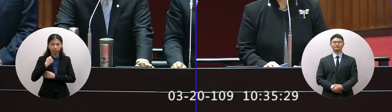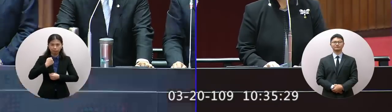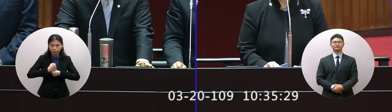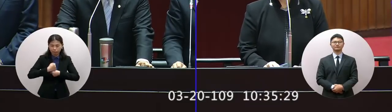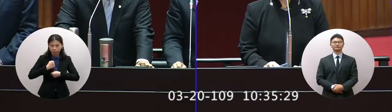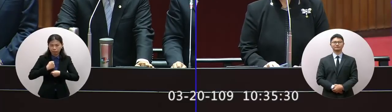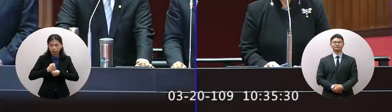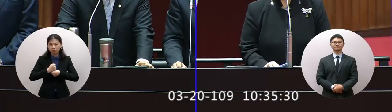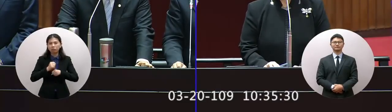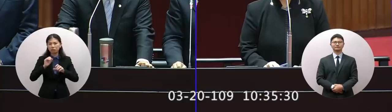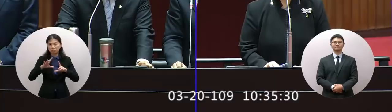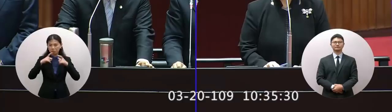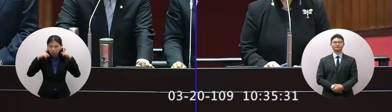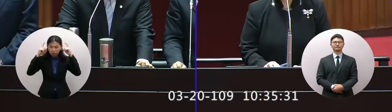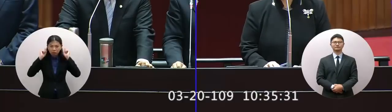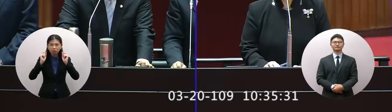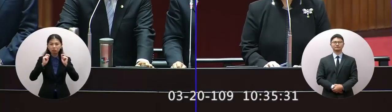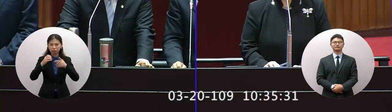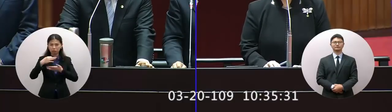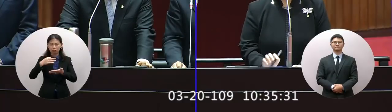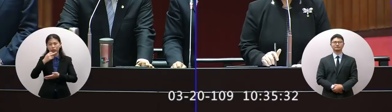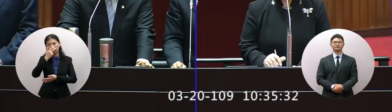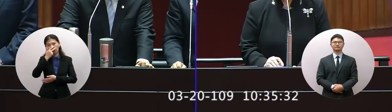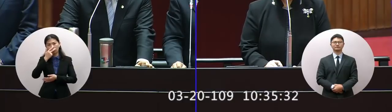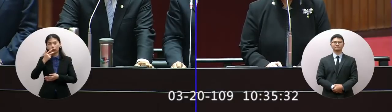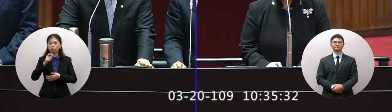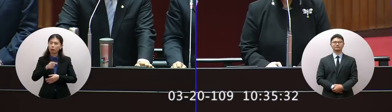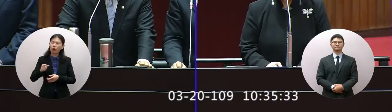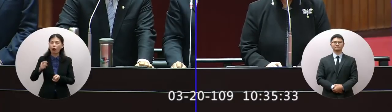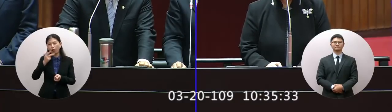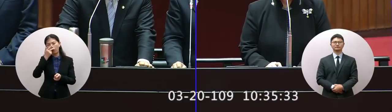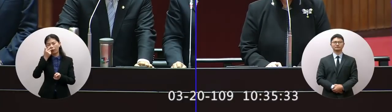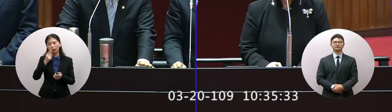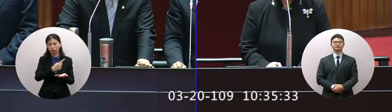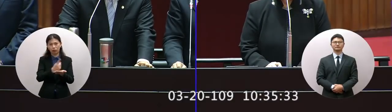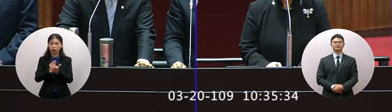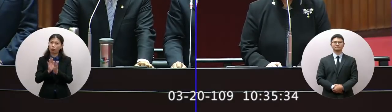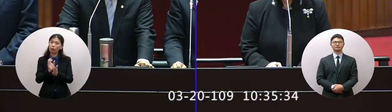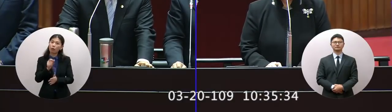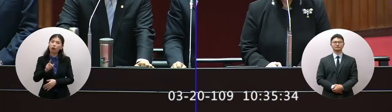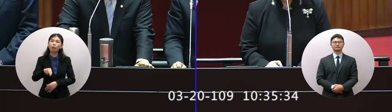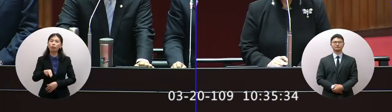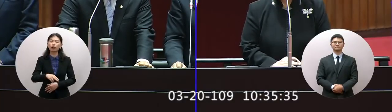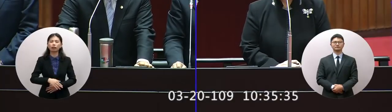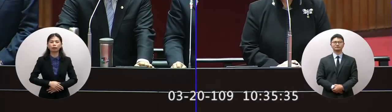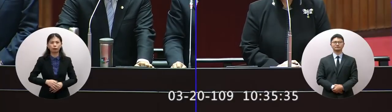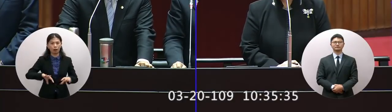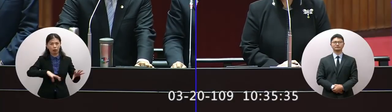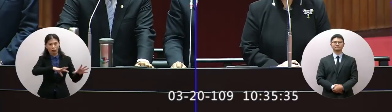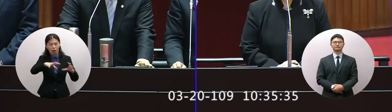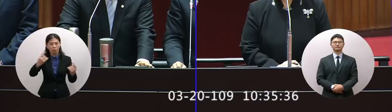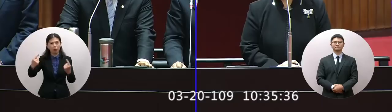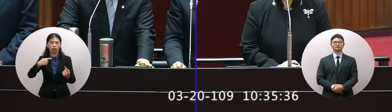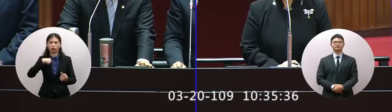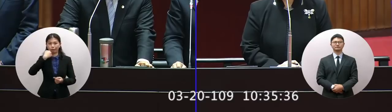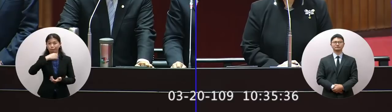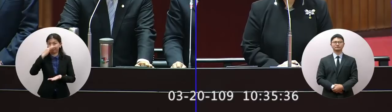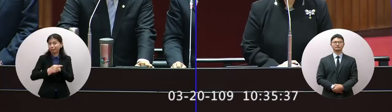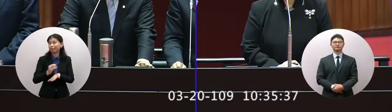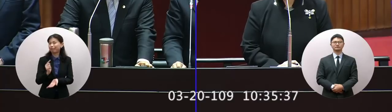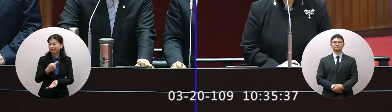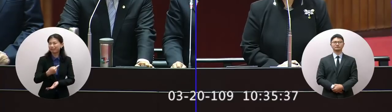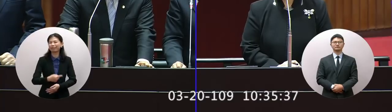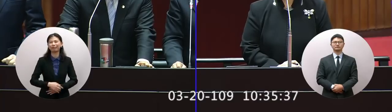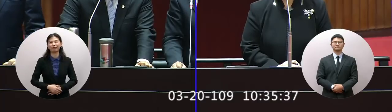很方便在這裡也能說人人買得到在這裡也全世界最適合那就是說